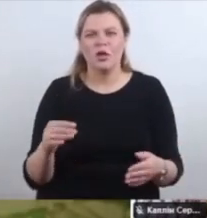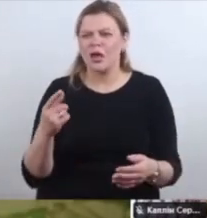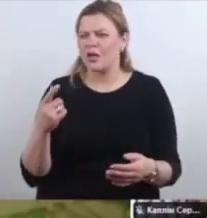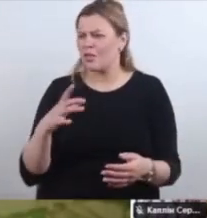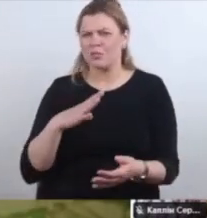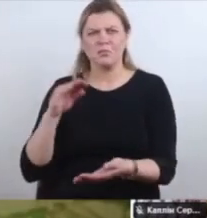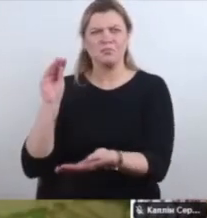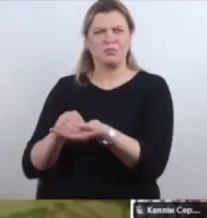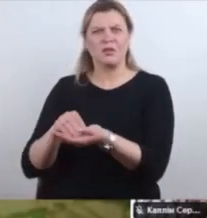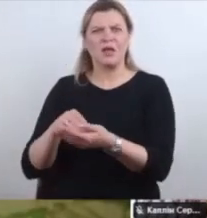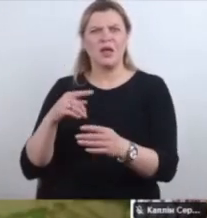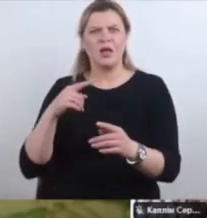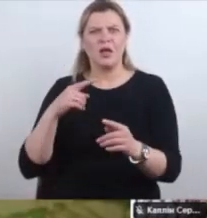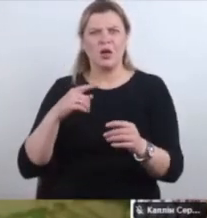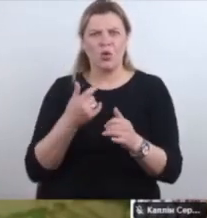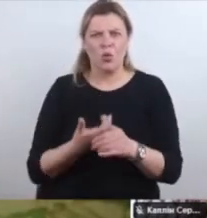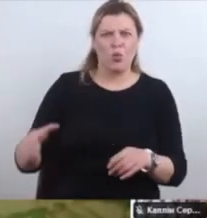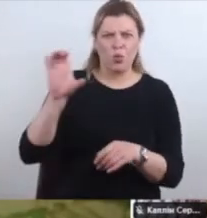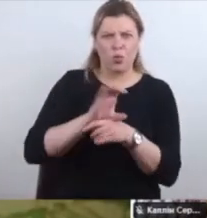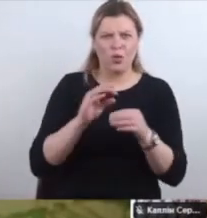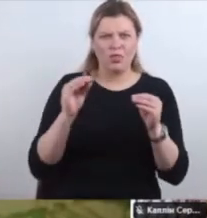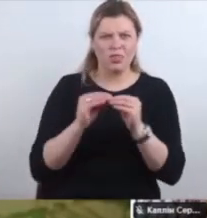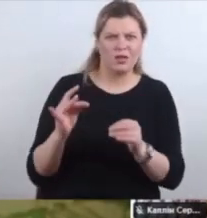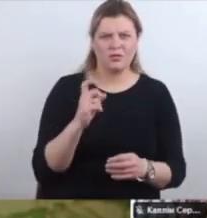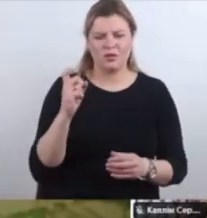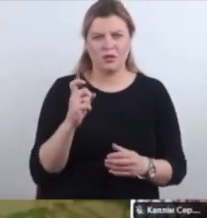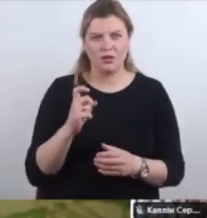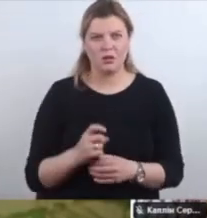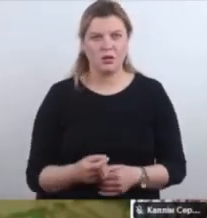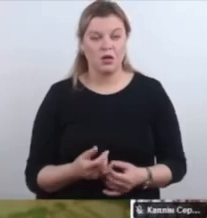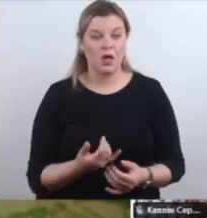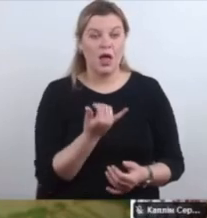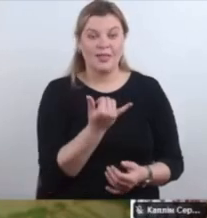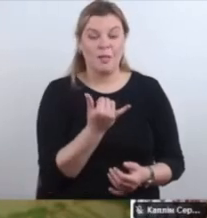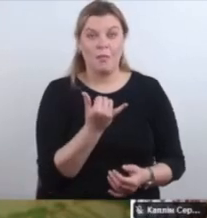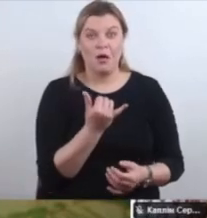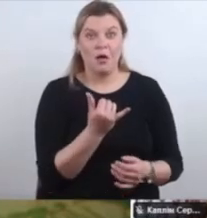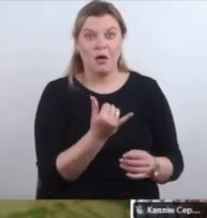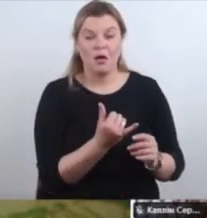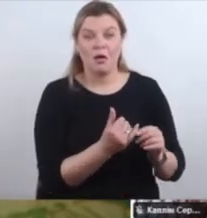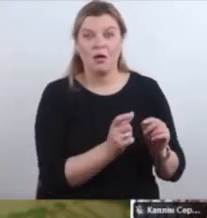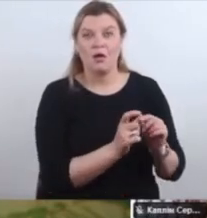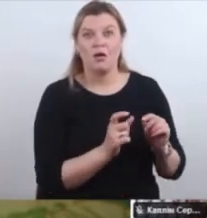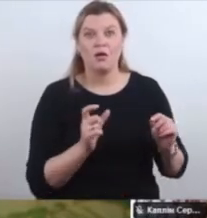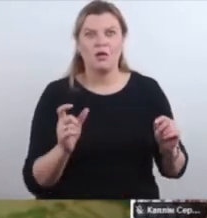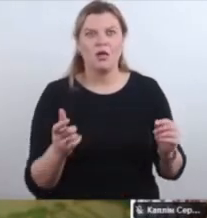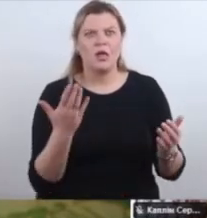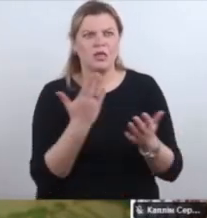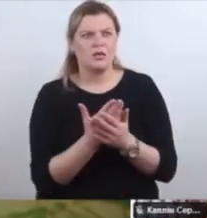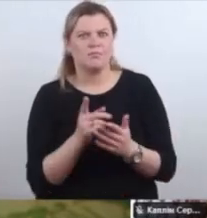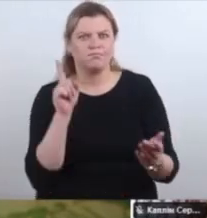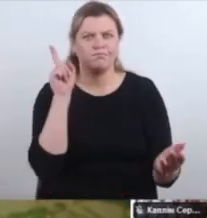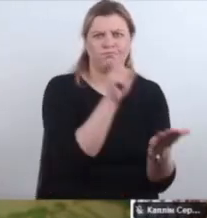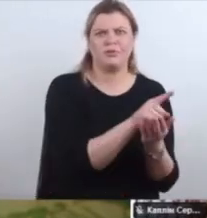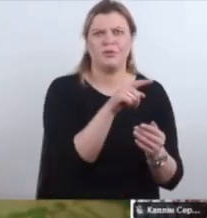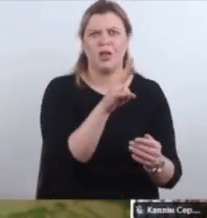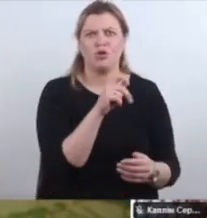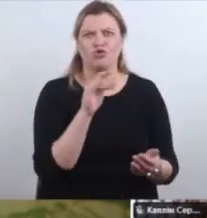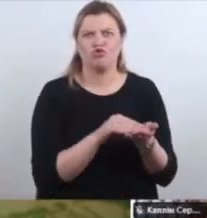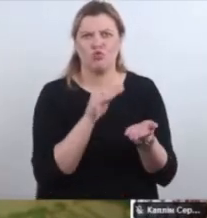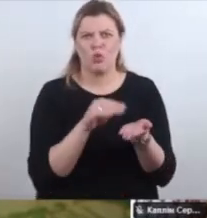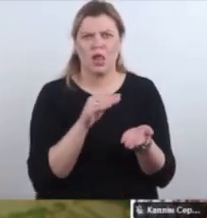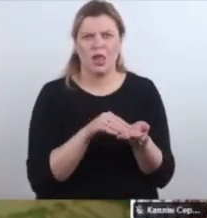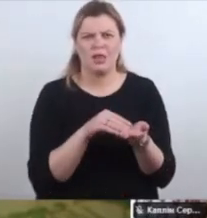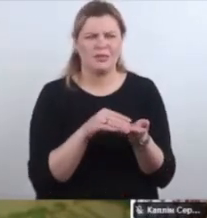І ми побачили, що тепер коментар не влада дає, а йде наєзд на журналістів. Ну, цікава